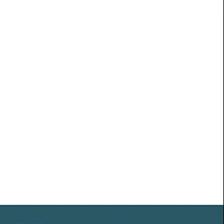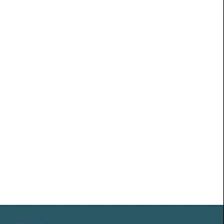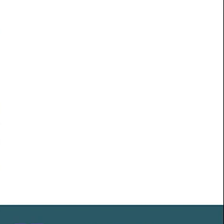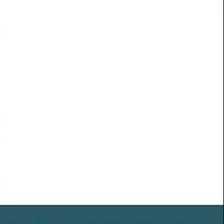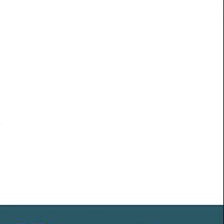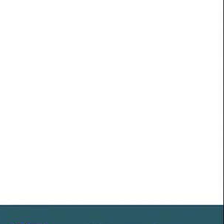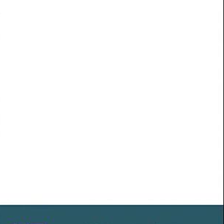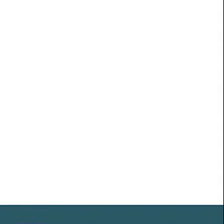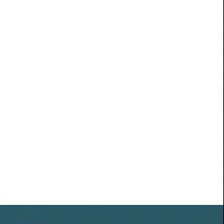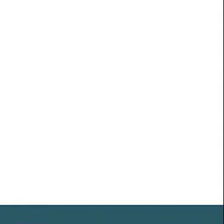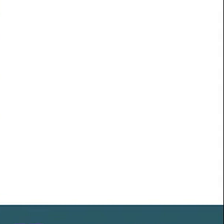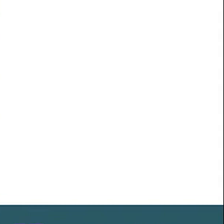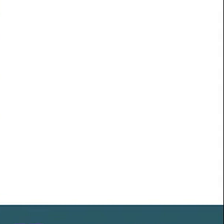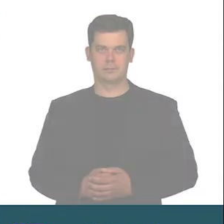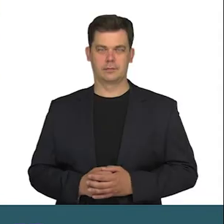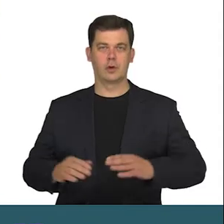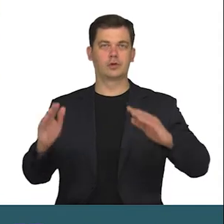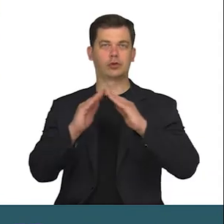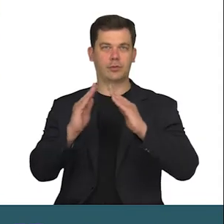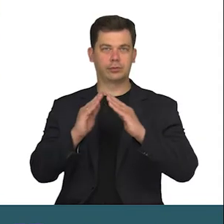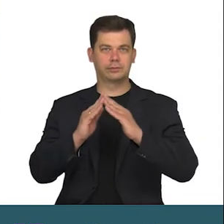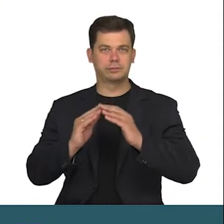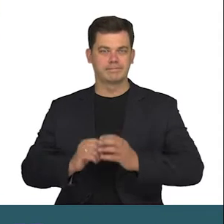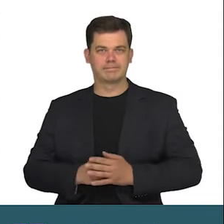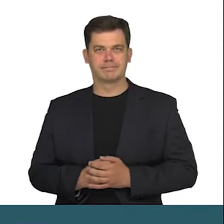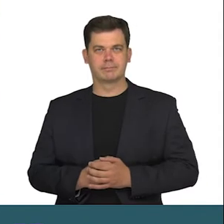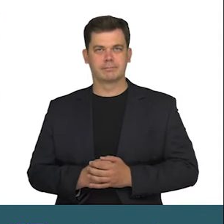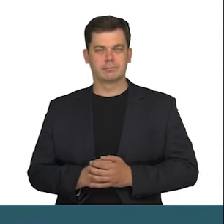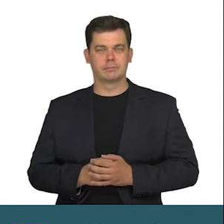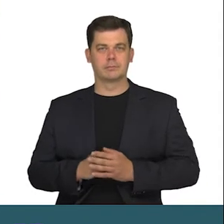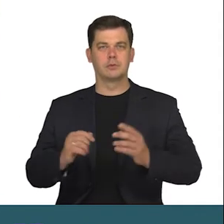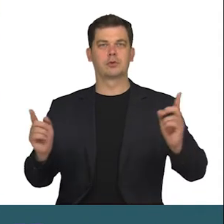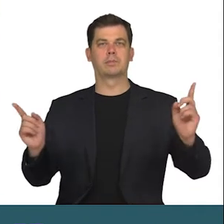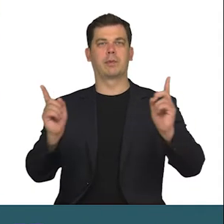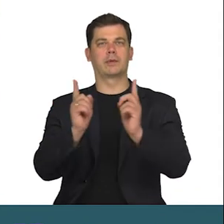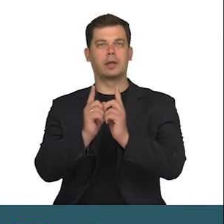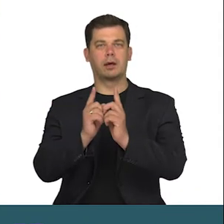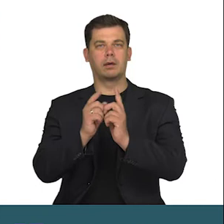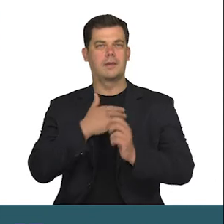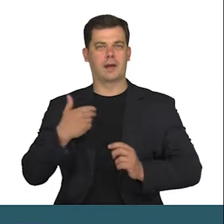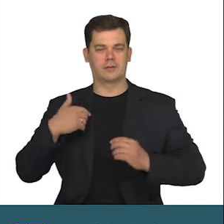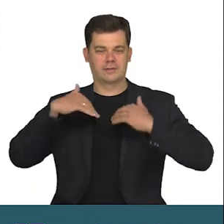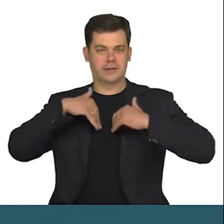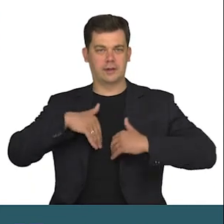Z domów spotykają się nasze wnętrze, a nie maski.